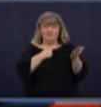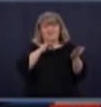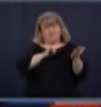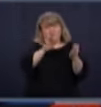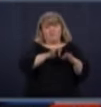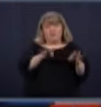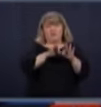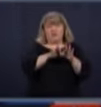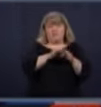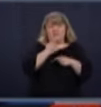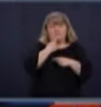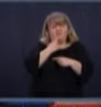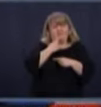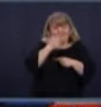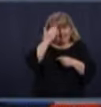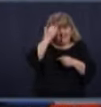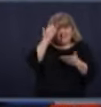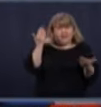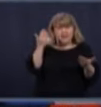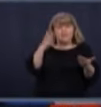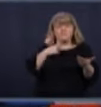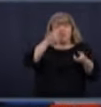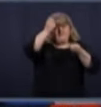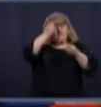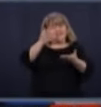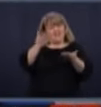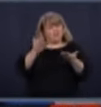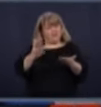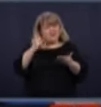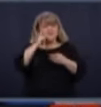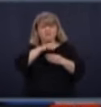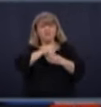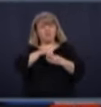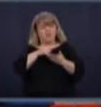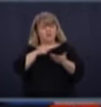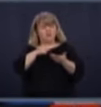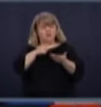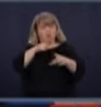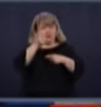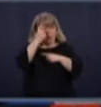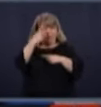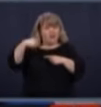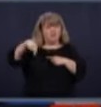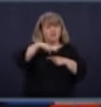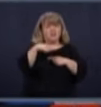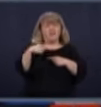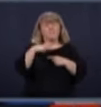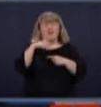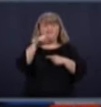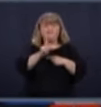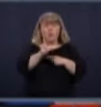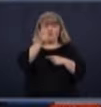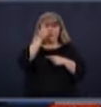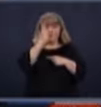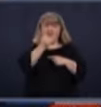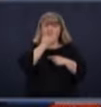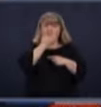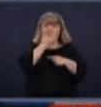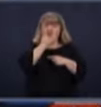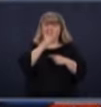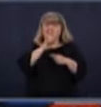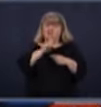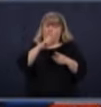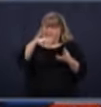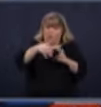Fait que, moi, je pense que le message est plus dur à passer, puis le contexte et la compréhension de ce qui se passe est plus compliqué. Puis l'autre